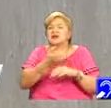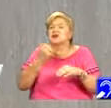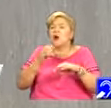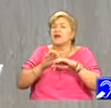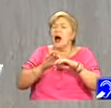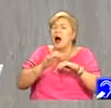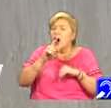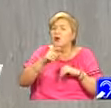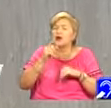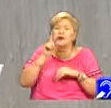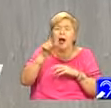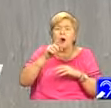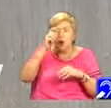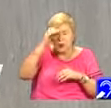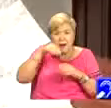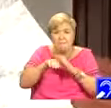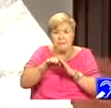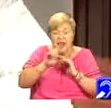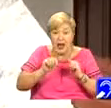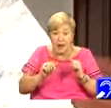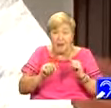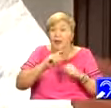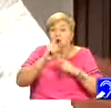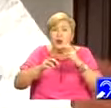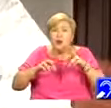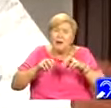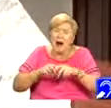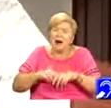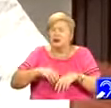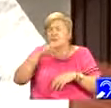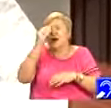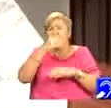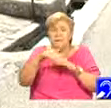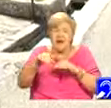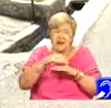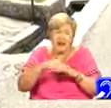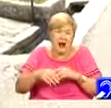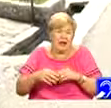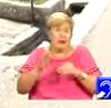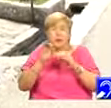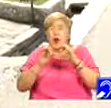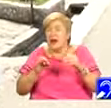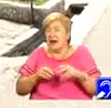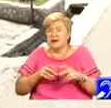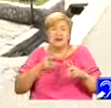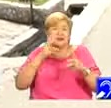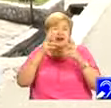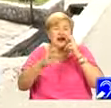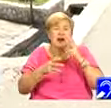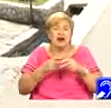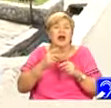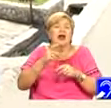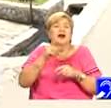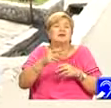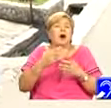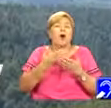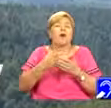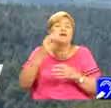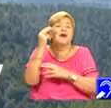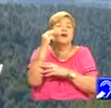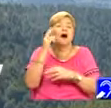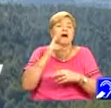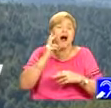la Roșia Montană. După proteste intense de stradă, proiectul de exploatare cu ceanuri al companiei canadiene Gabriel